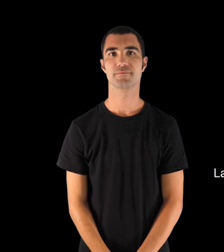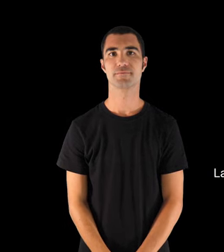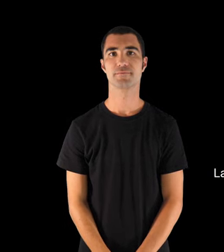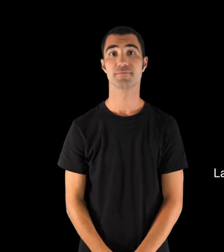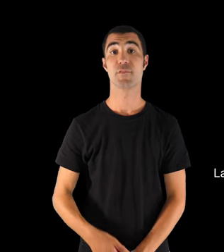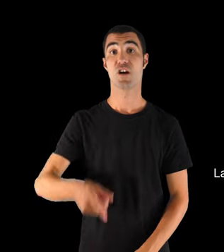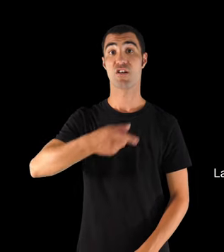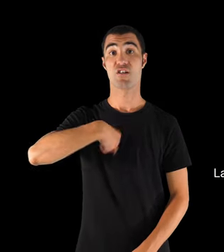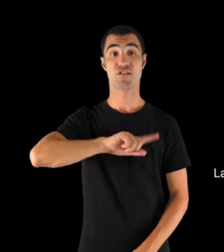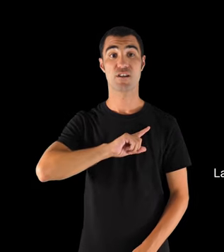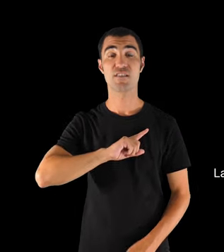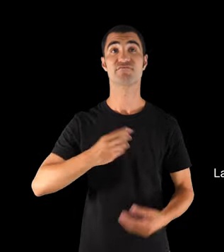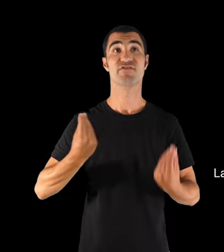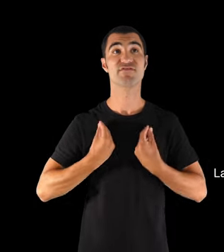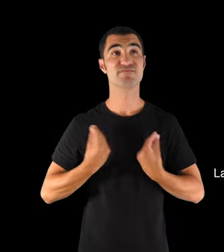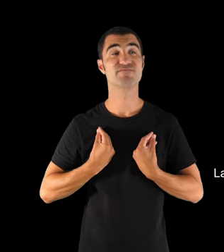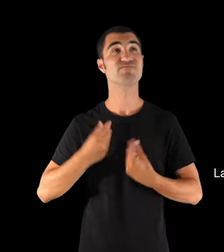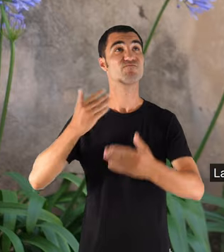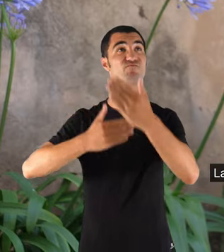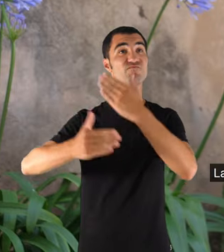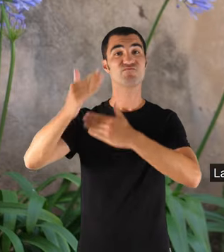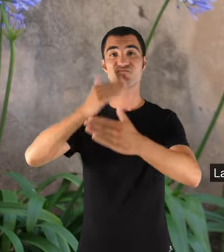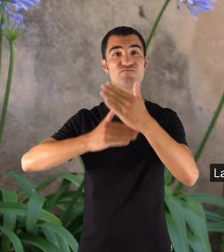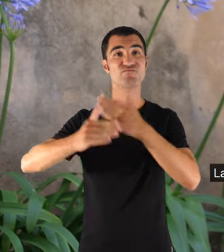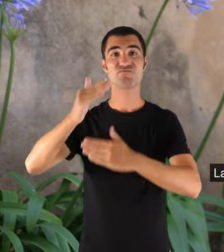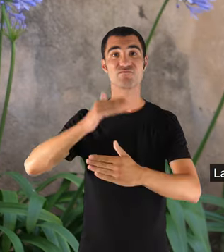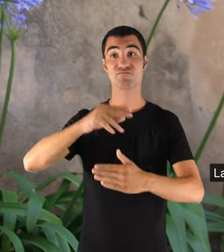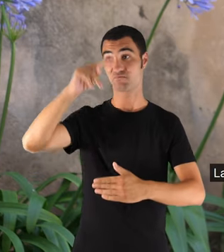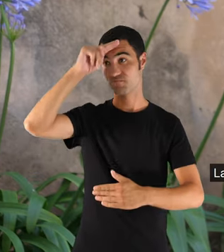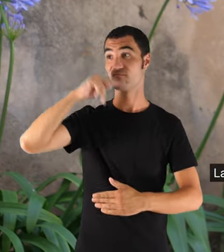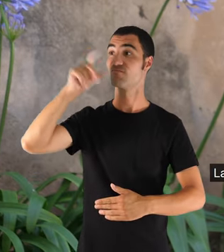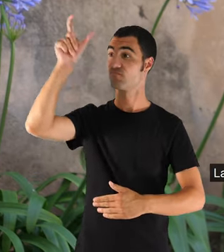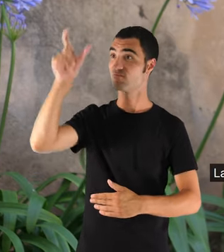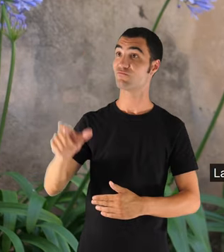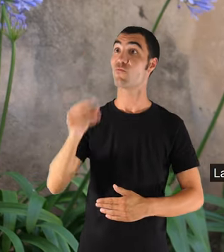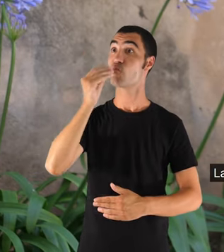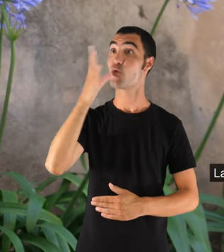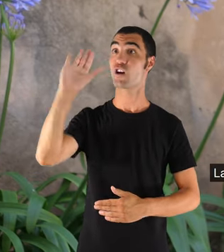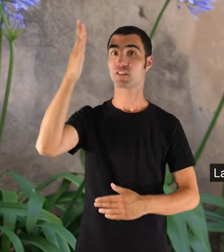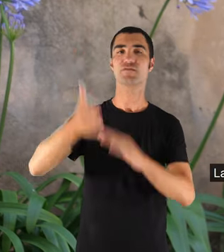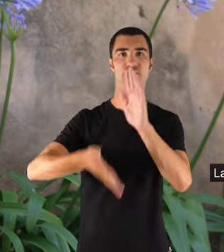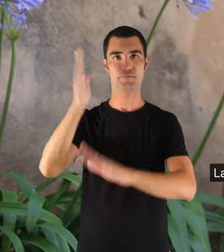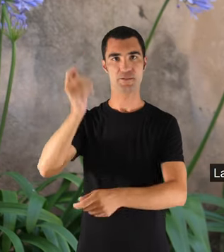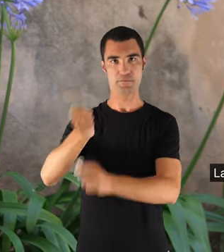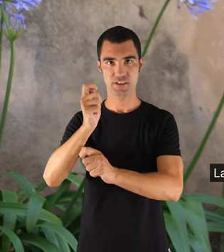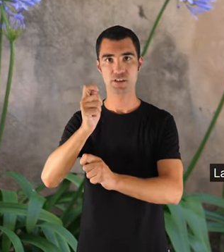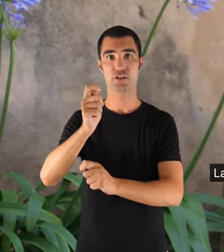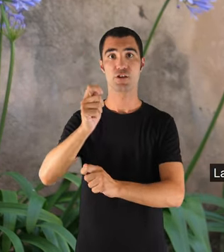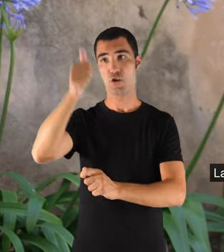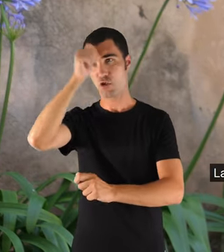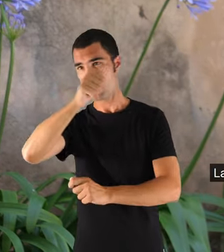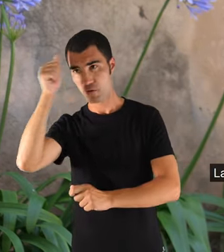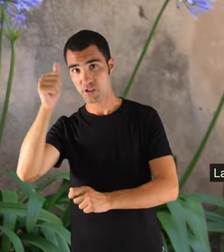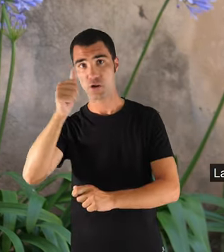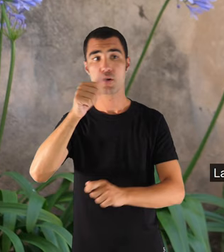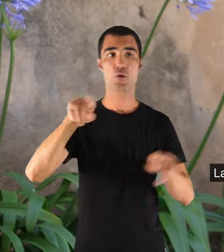La nostra vida era... Mon pare, sempre, si era bon temps, anava a pescar, dia un menja i dia